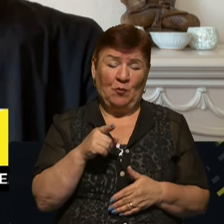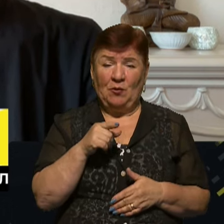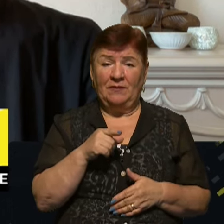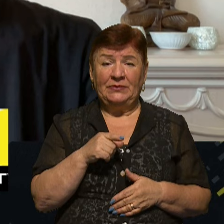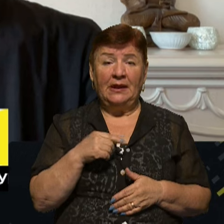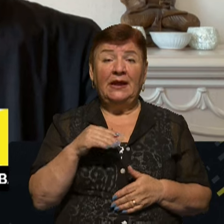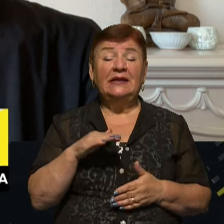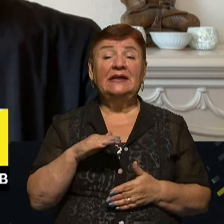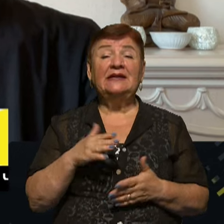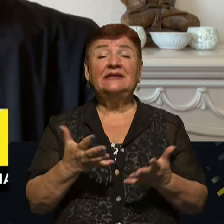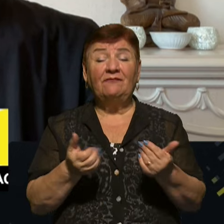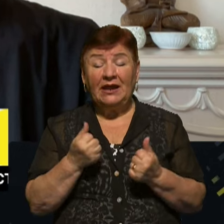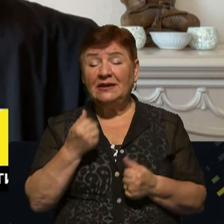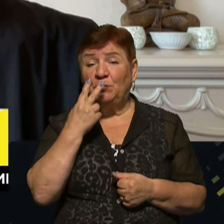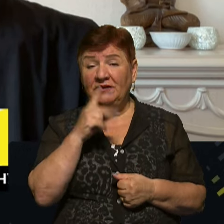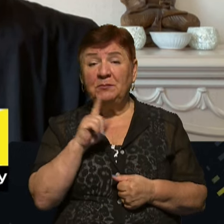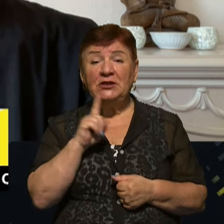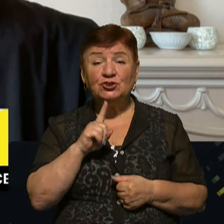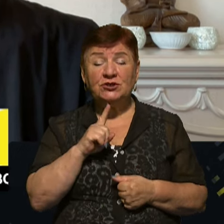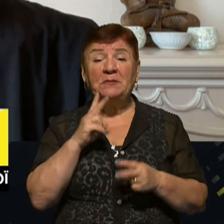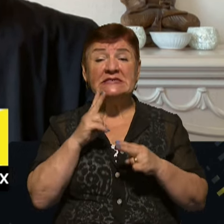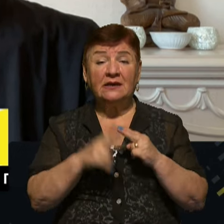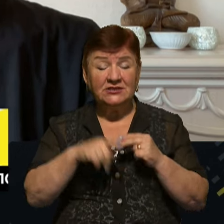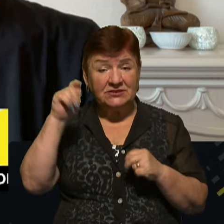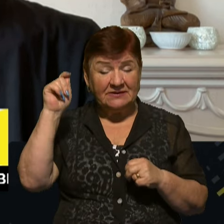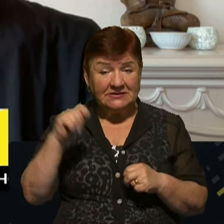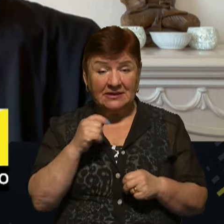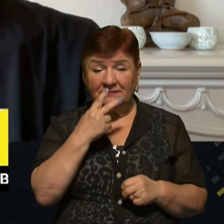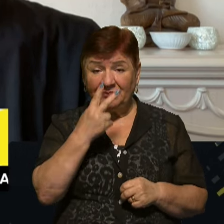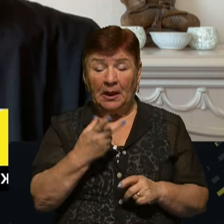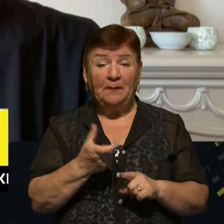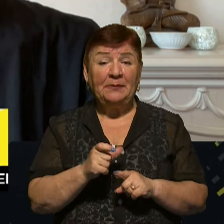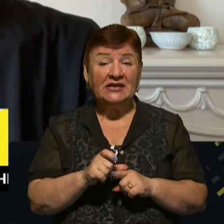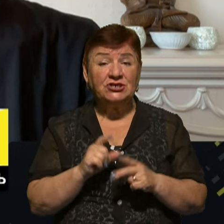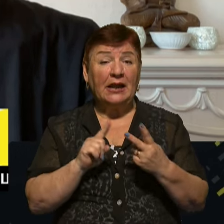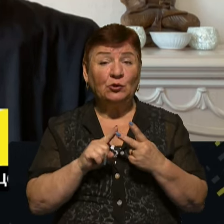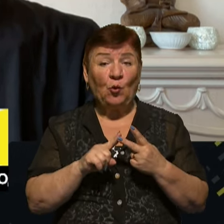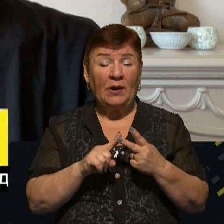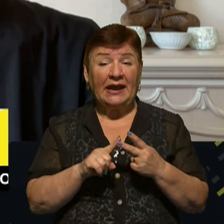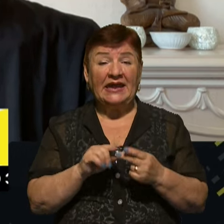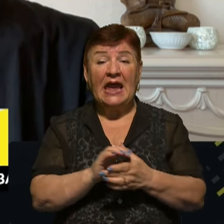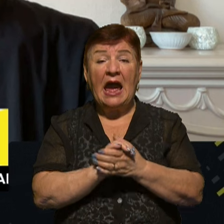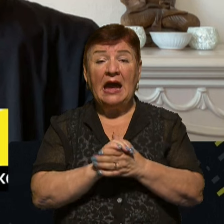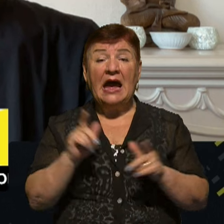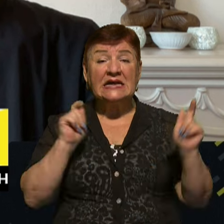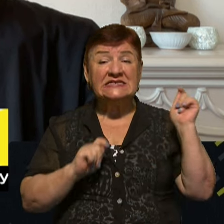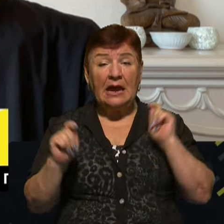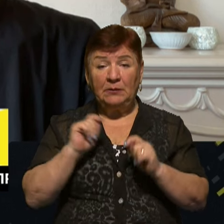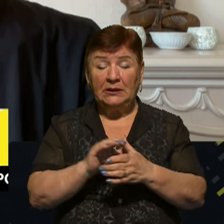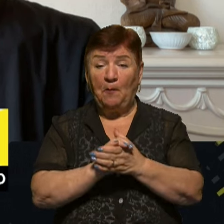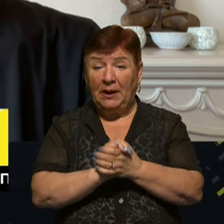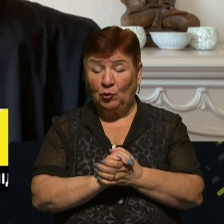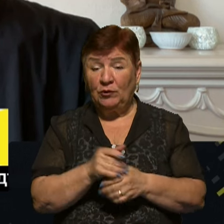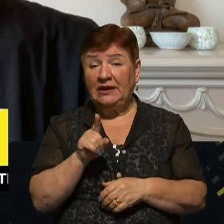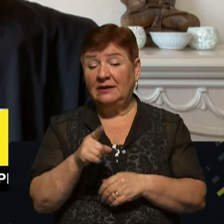Давайте подивимося, чим закінчити цей візит. Але я б тут ральше дивився більше на другий саміт миру, який буде. І